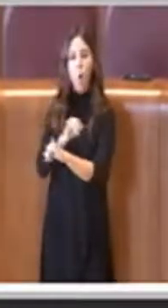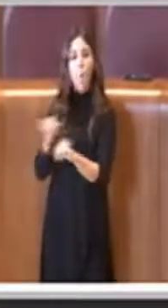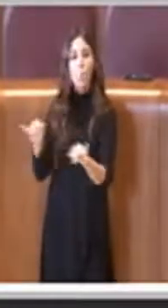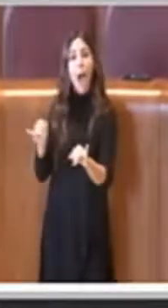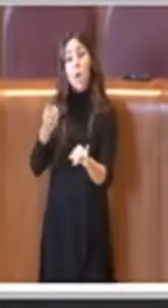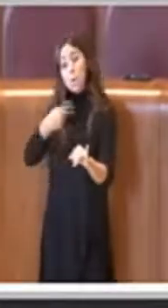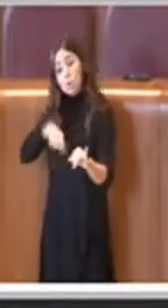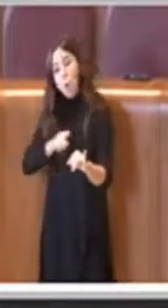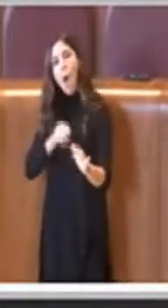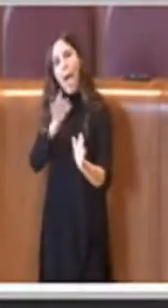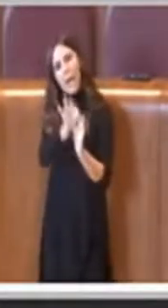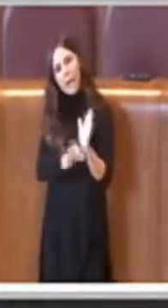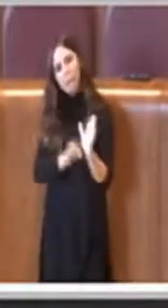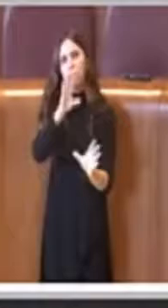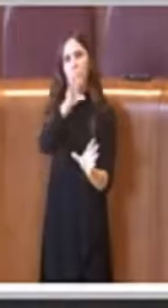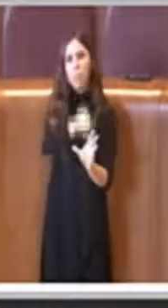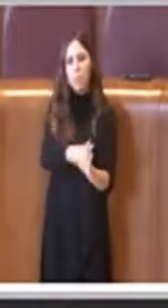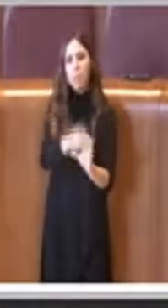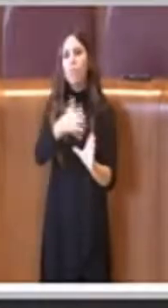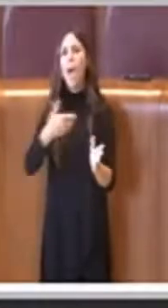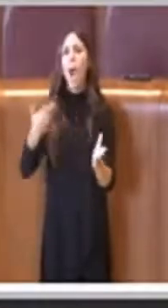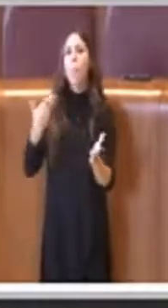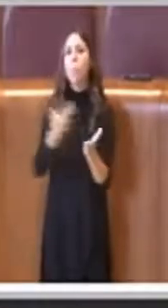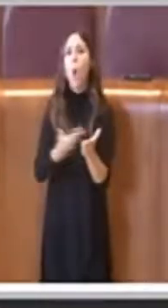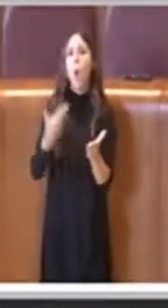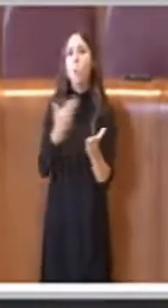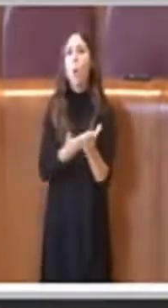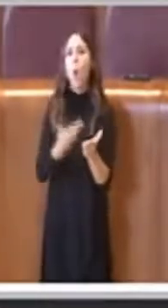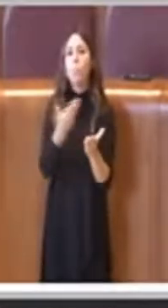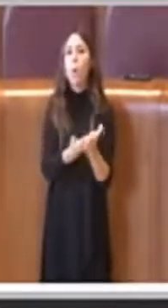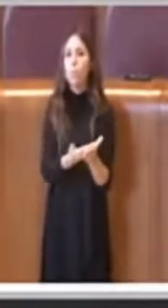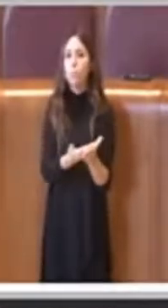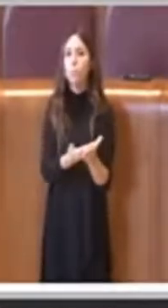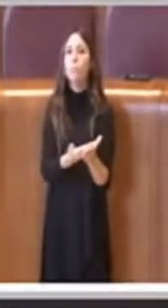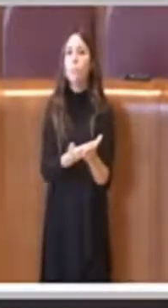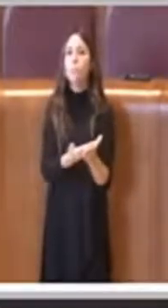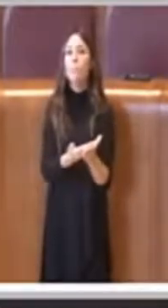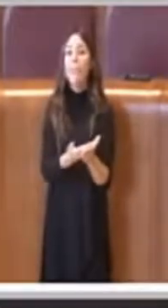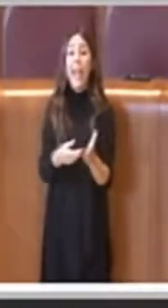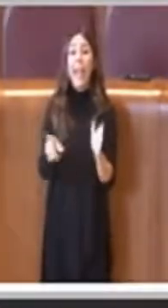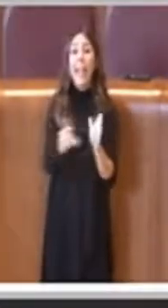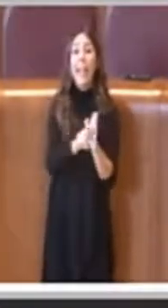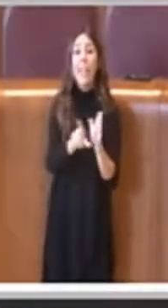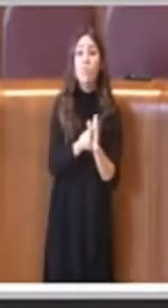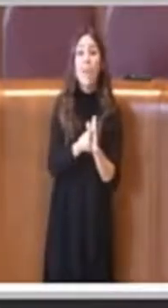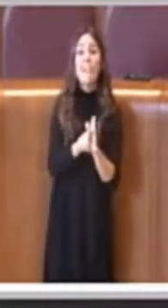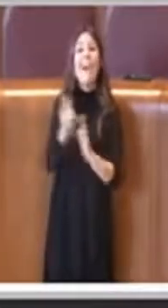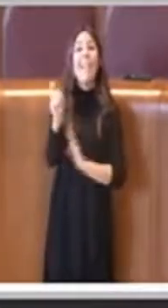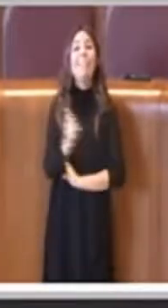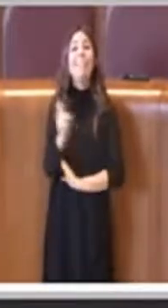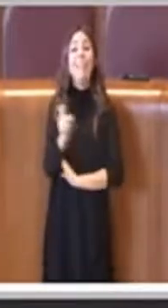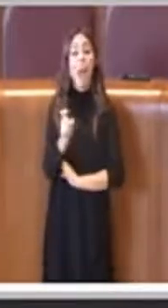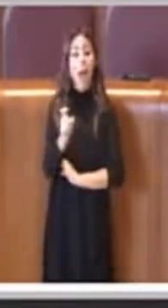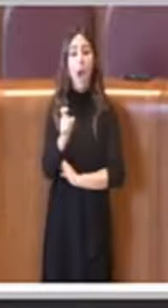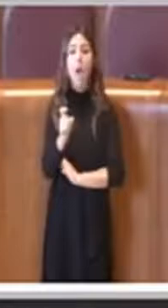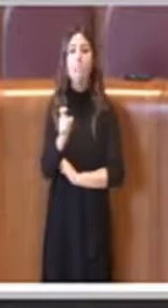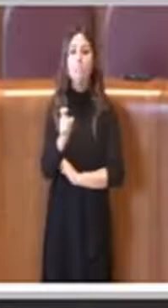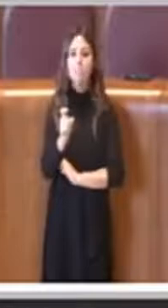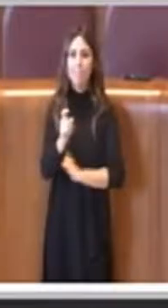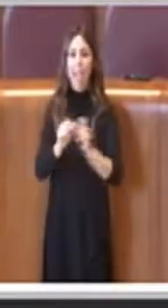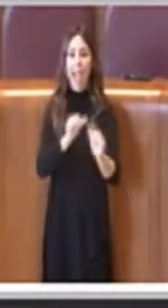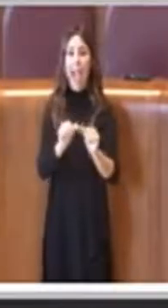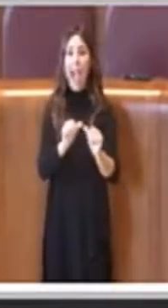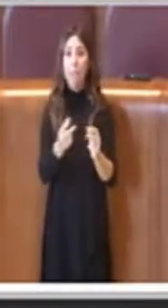noi abbiamo proposto di riconvertire la loro licenza attuale in licenza taxi, proprio perché non vogliamo che le